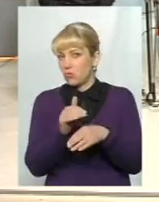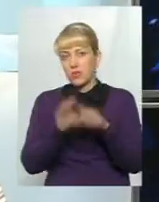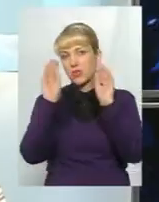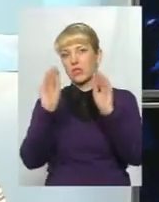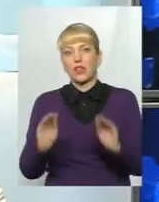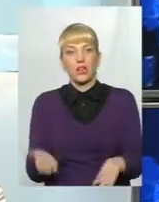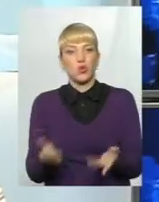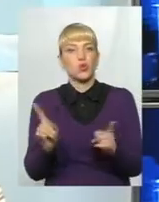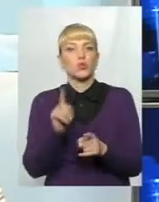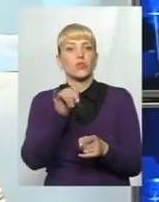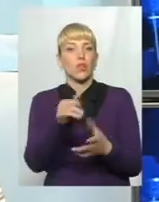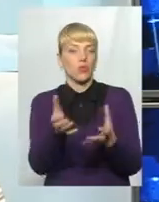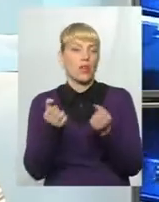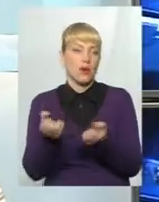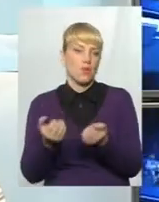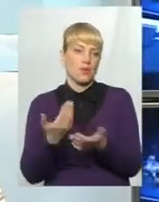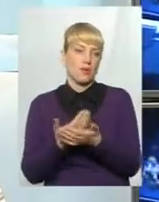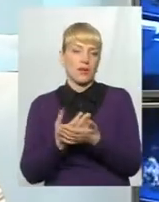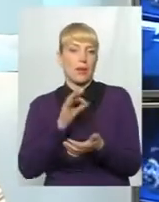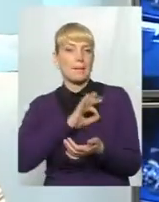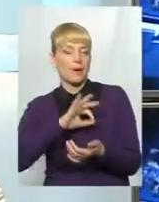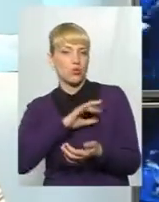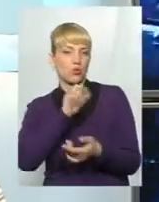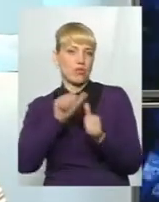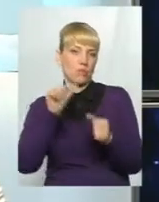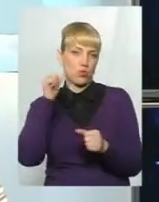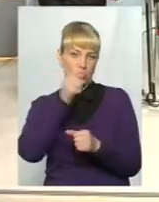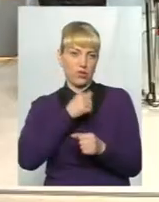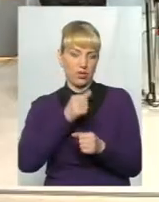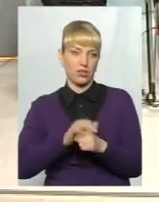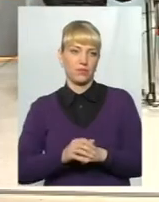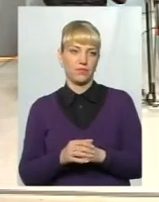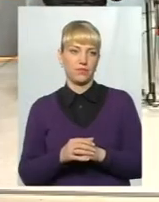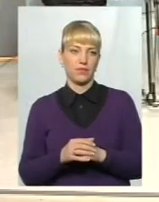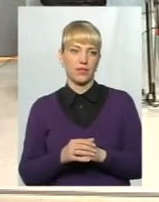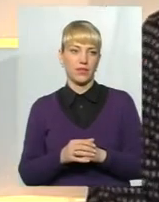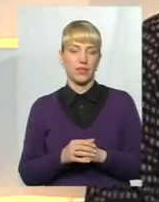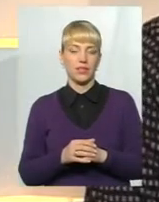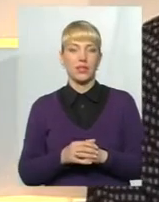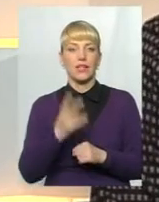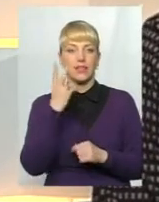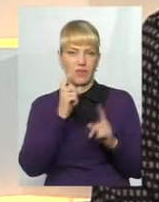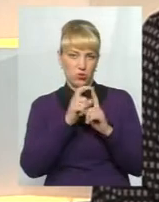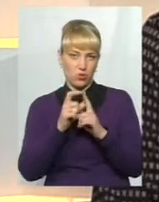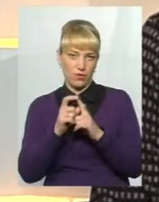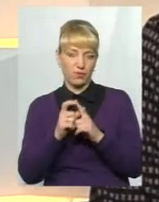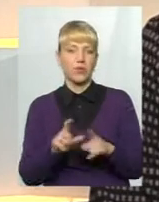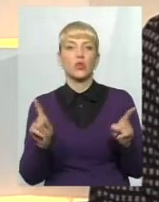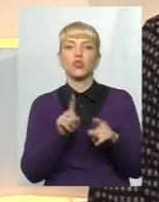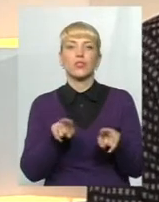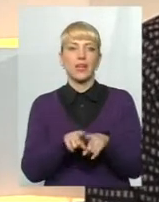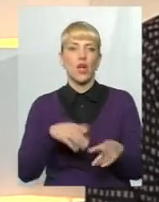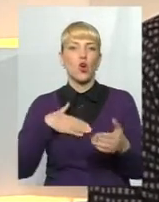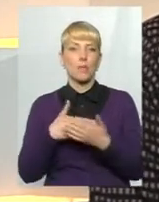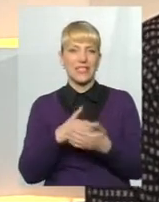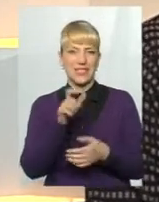те, що ти там отримав прибуток за минулий рік. Давайте я. Два слова. Що таке громадський